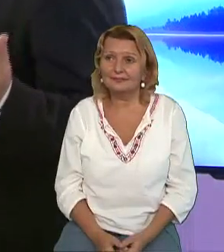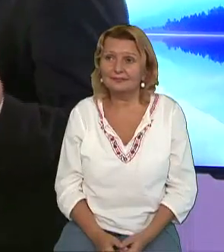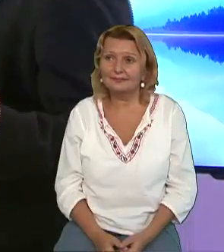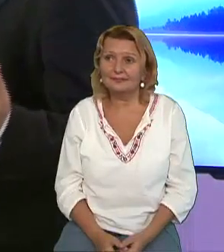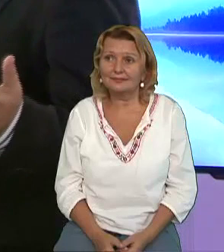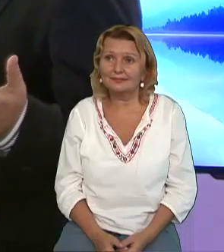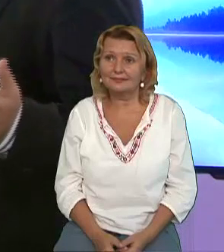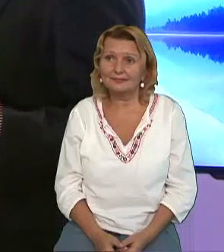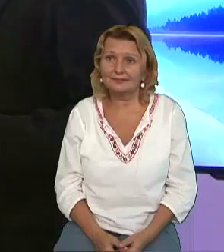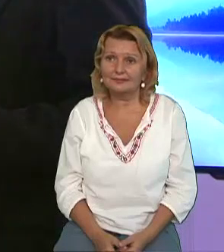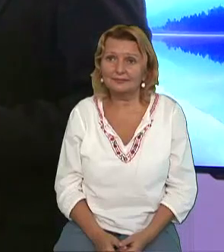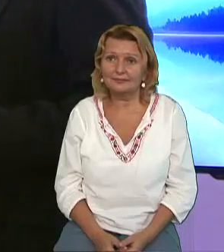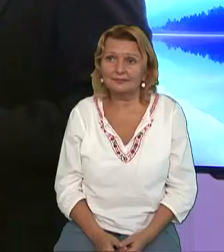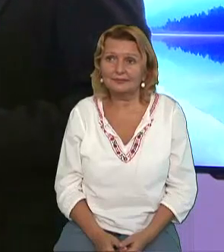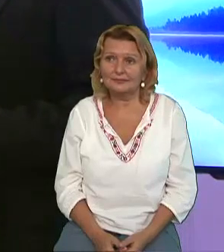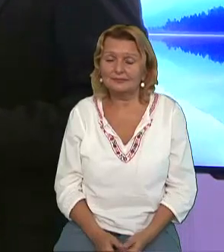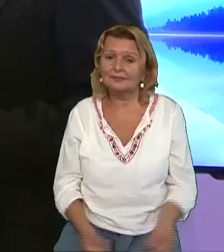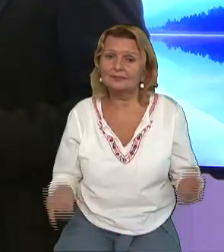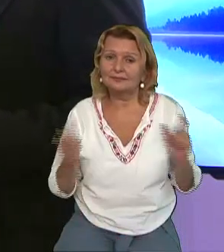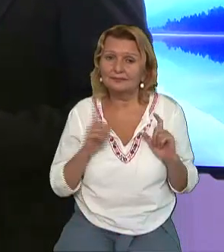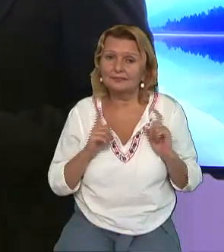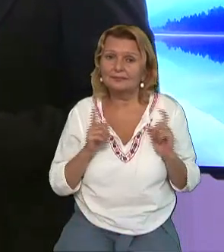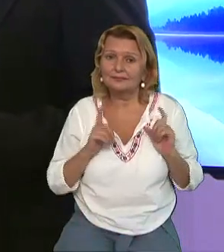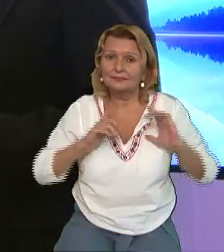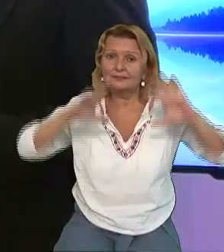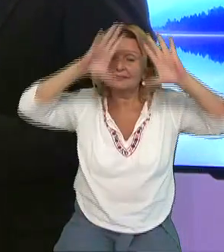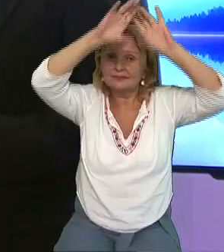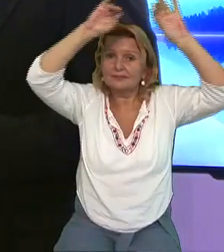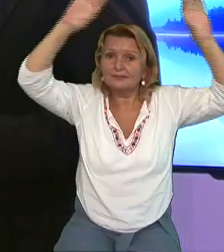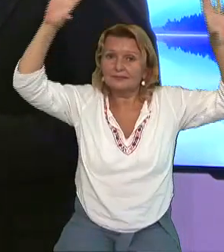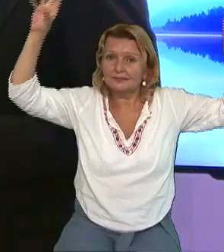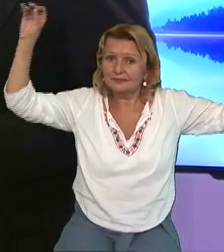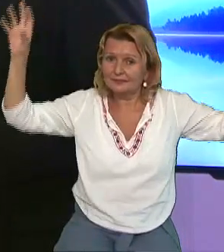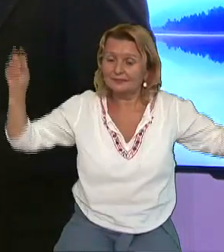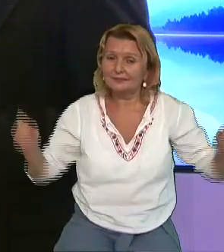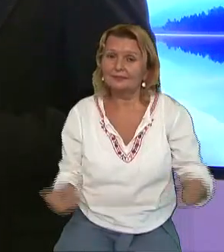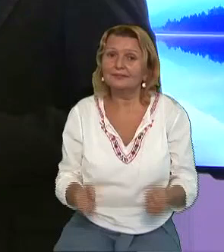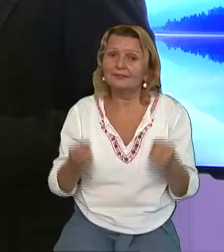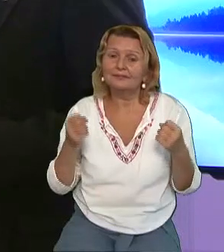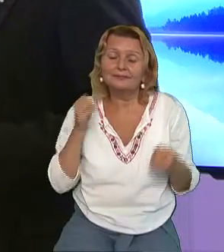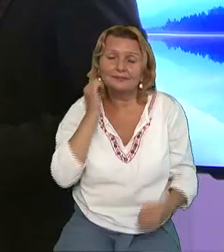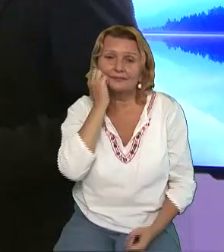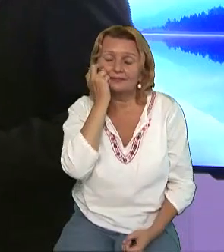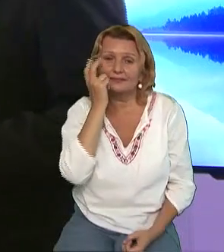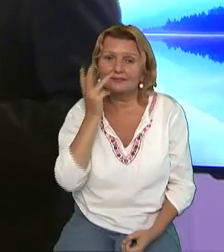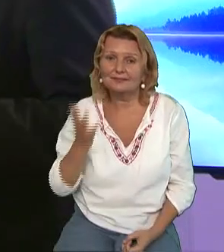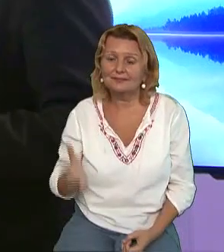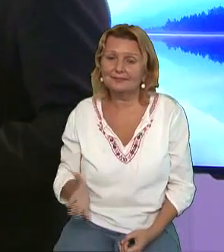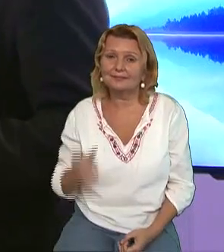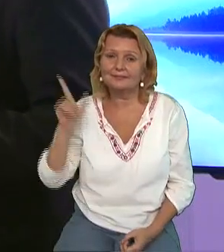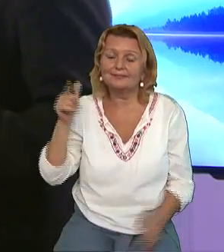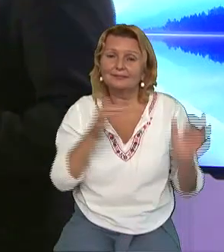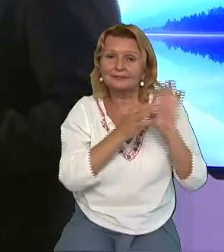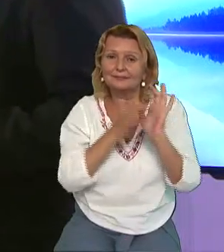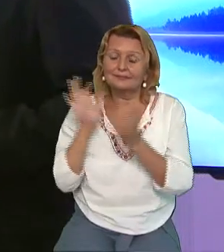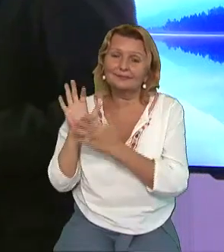Așteaptă în orice clipă pe Iisus Să-ți